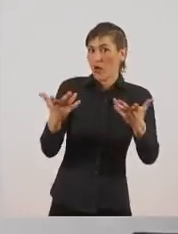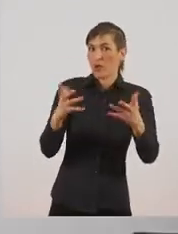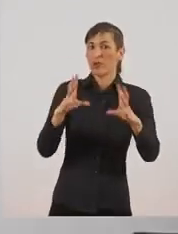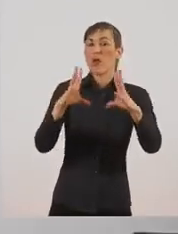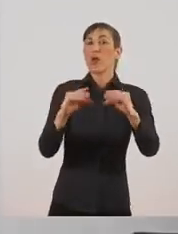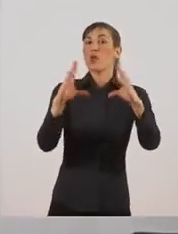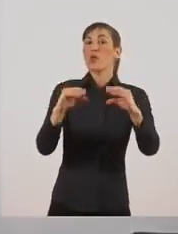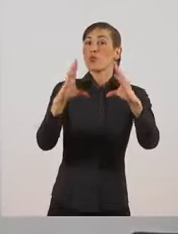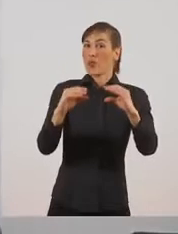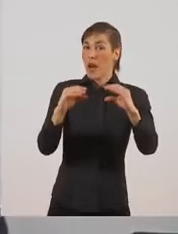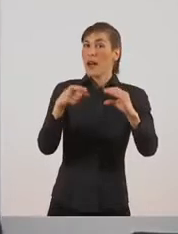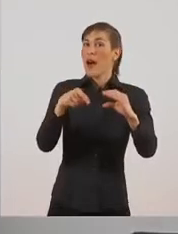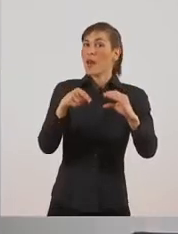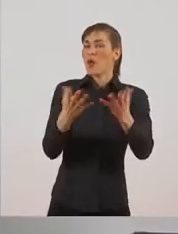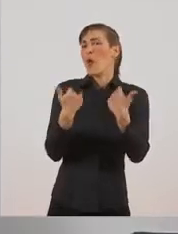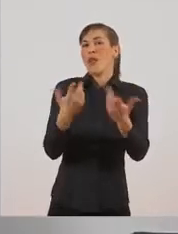ασπόνδυλα.